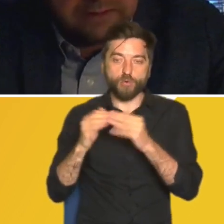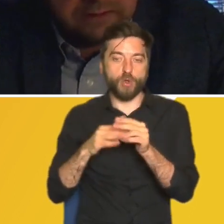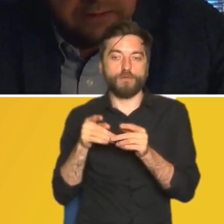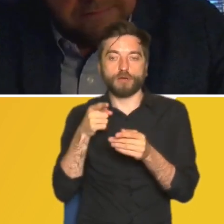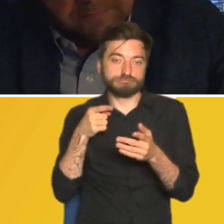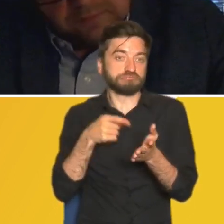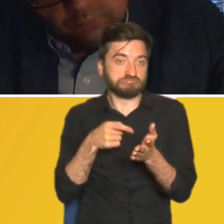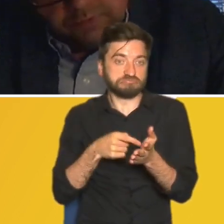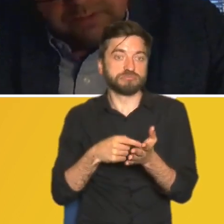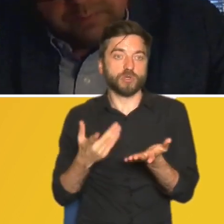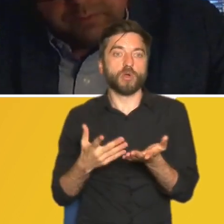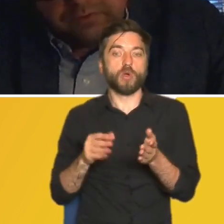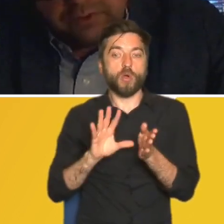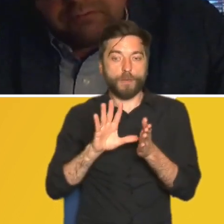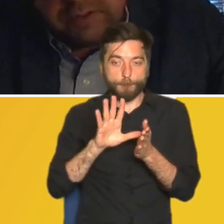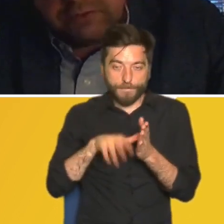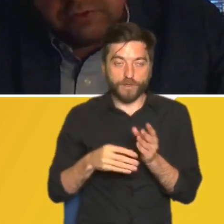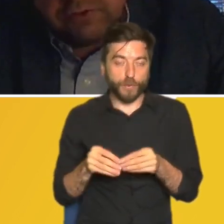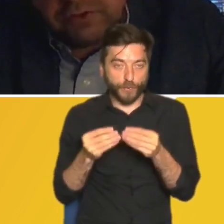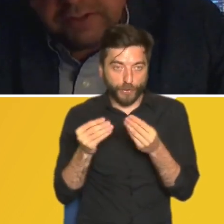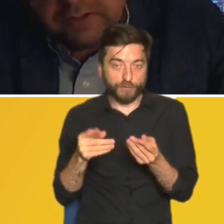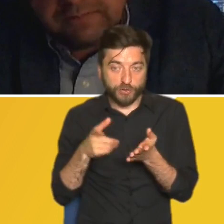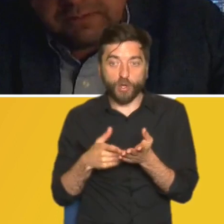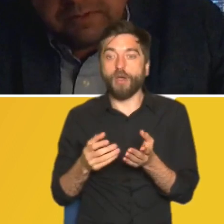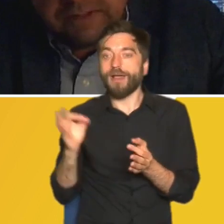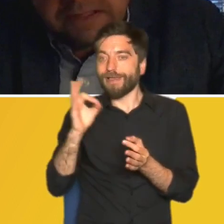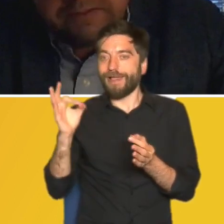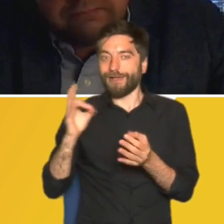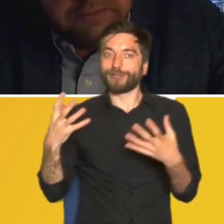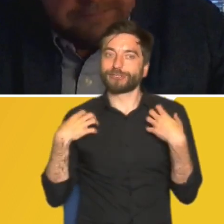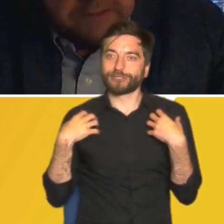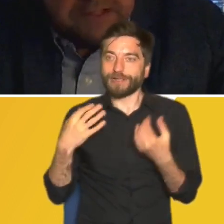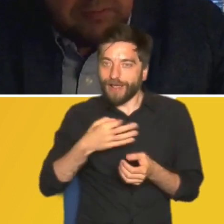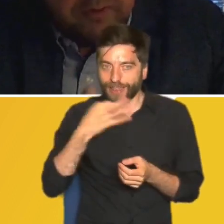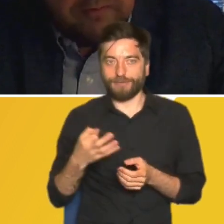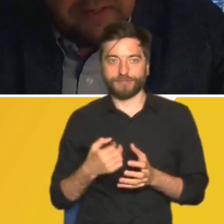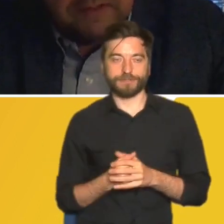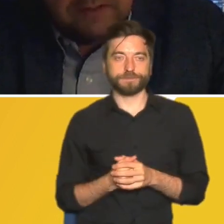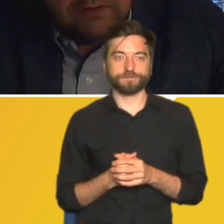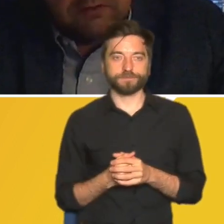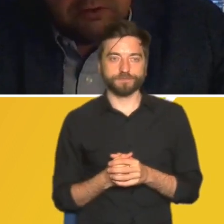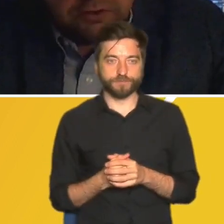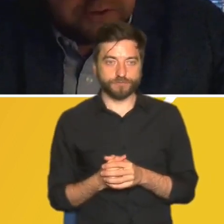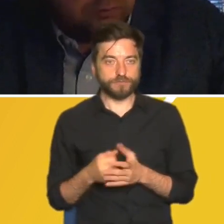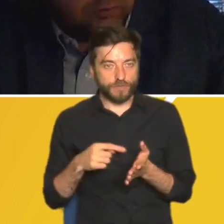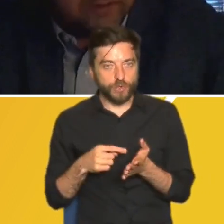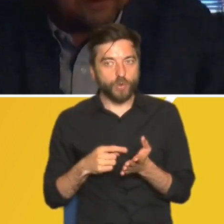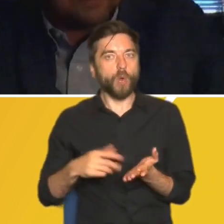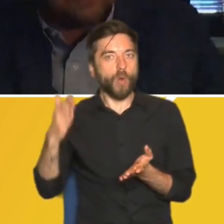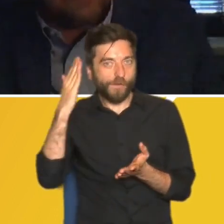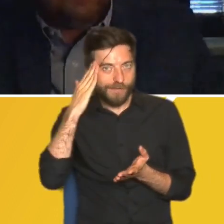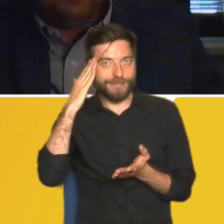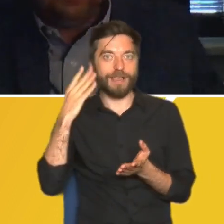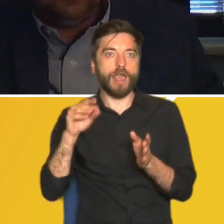urbanizacji służyłaby podnoszeniu jakości życia i dawałaby realną jakby wiedzę o kosztach